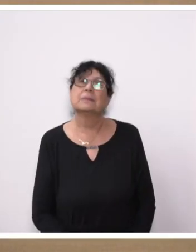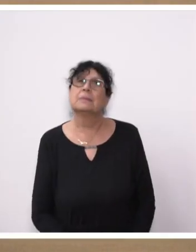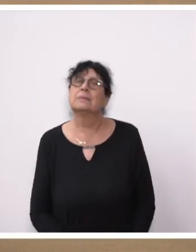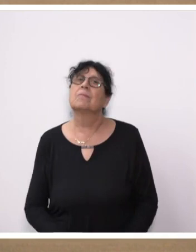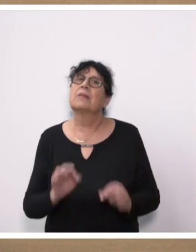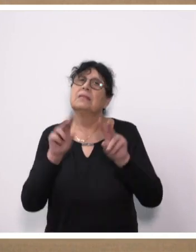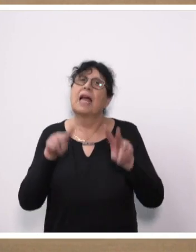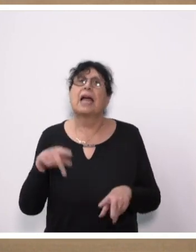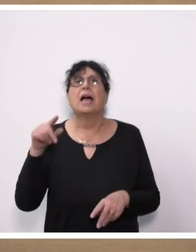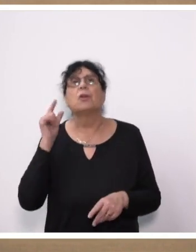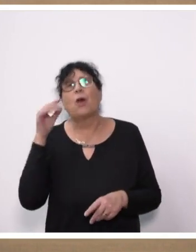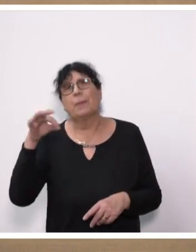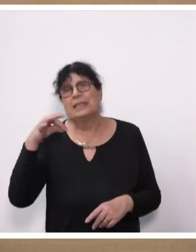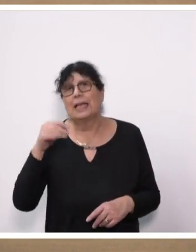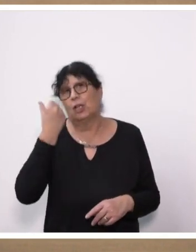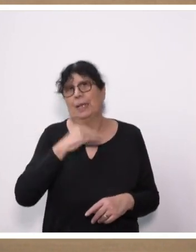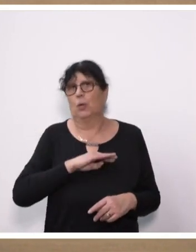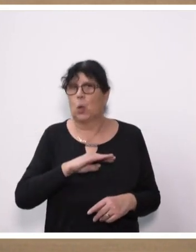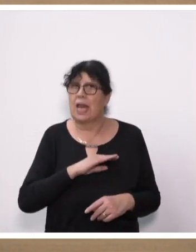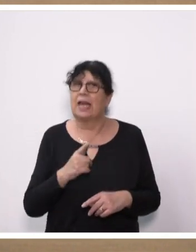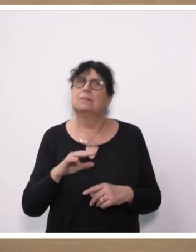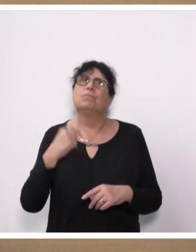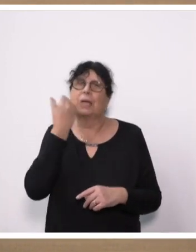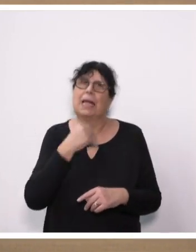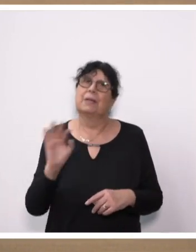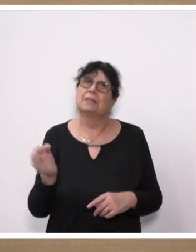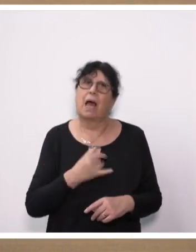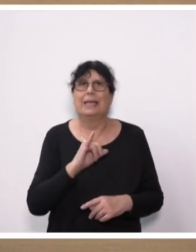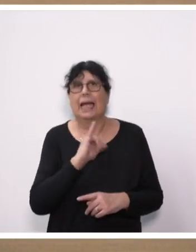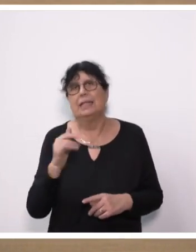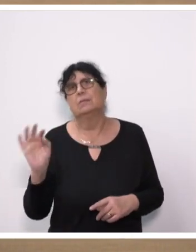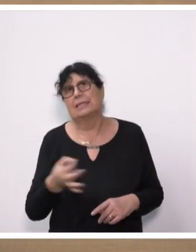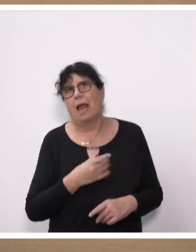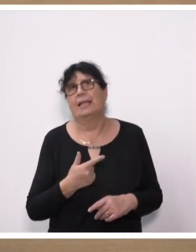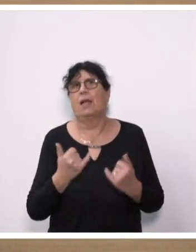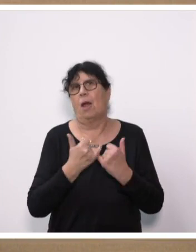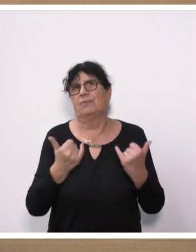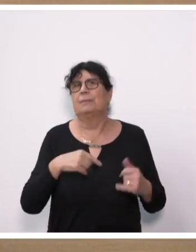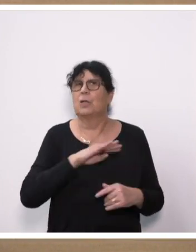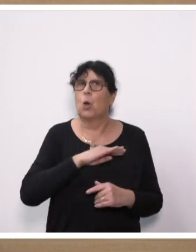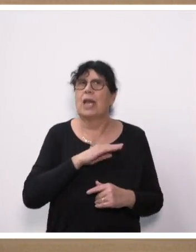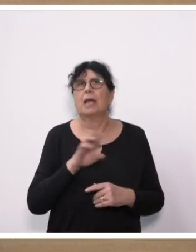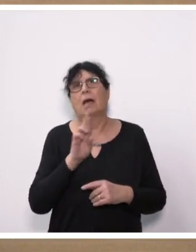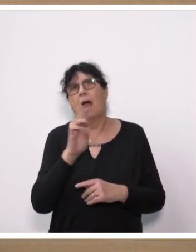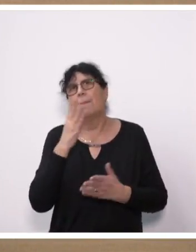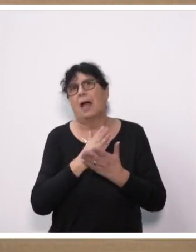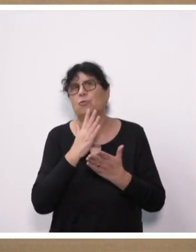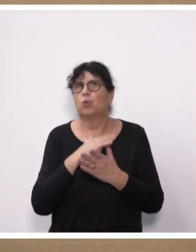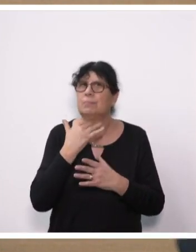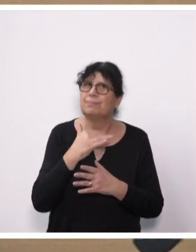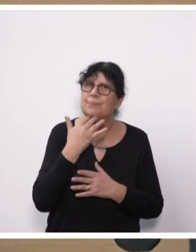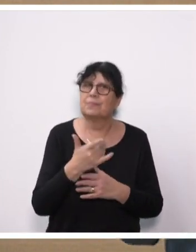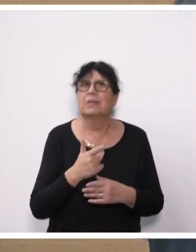Sehr geehrte Frau Präsidentin, liebe Kolleginnen und Kollegen, liebe Saarländerinnen und Saarländer, wie mein Kollege Max Raber bereits ausgeführt hat, sind